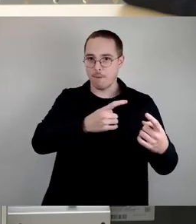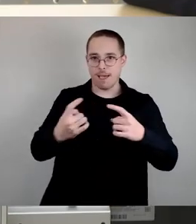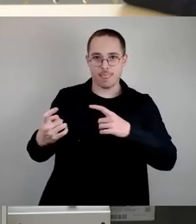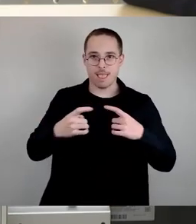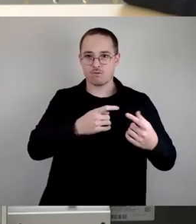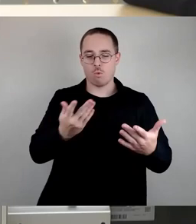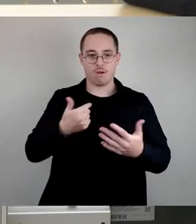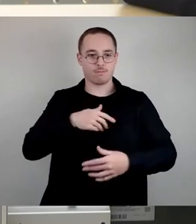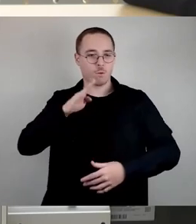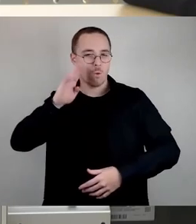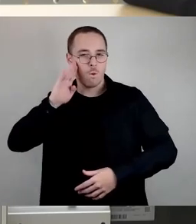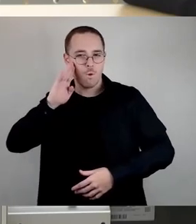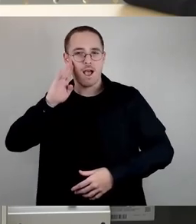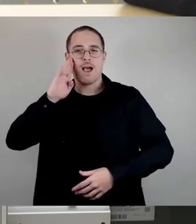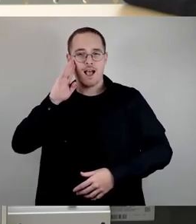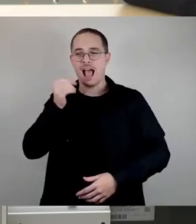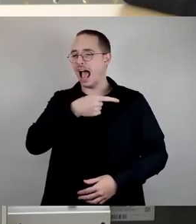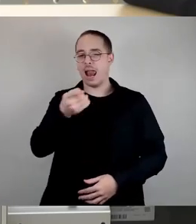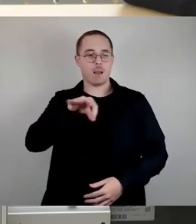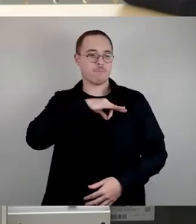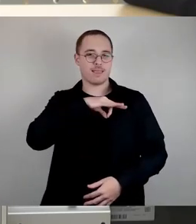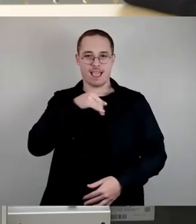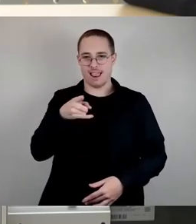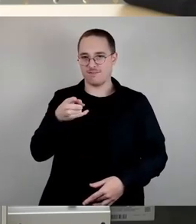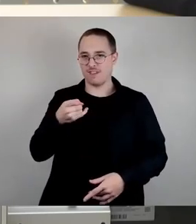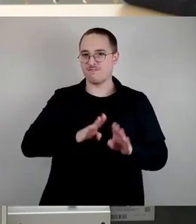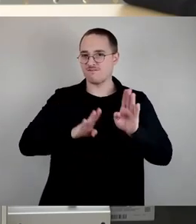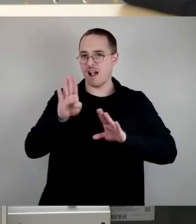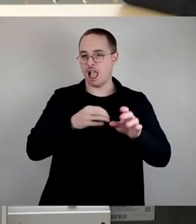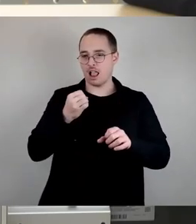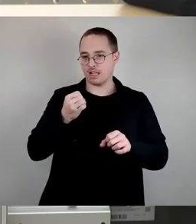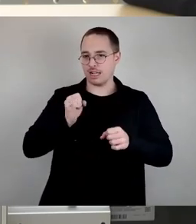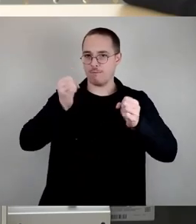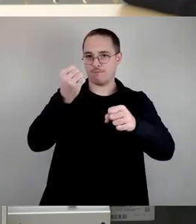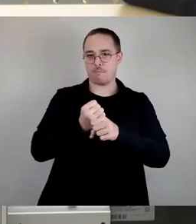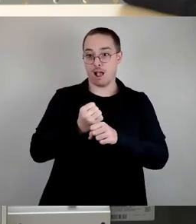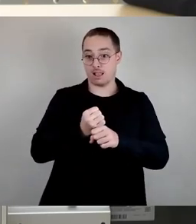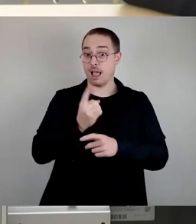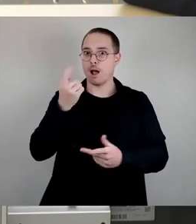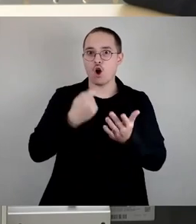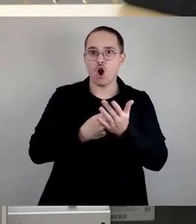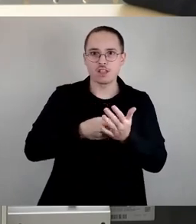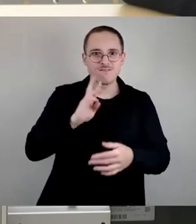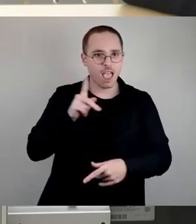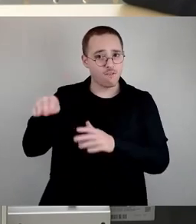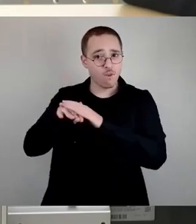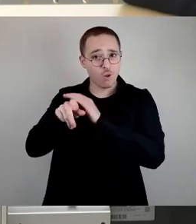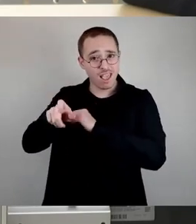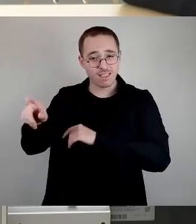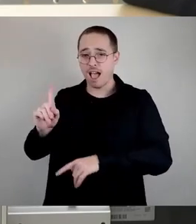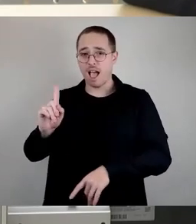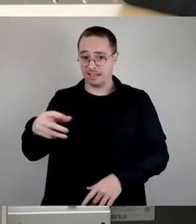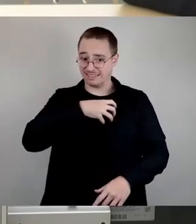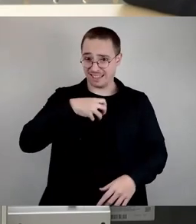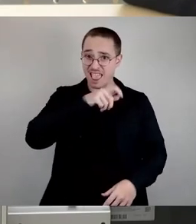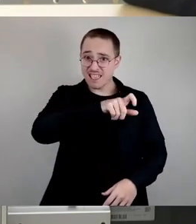macht hier Wahlkampf auf Kosten der Dresdnerinnen und Dresdner noch dazu. Dass wir als AfD prinzipiell